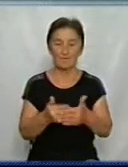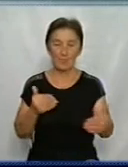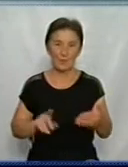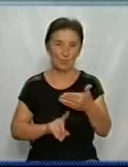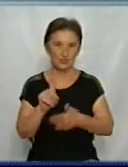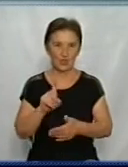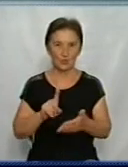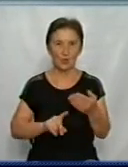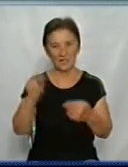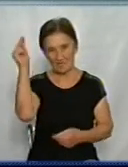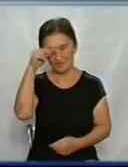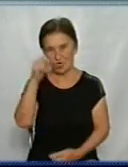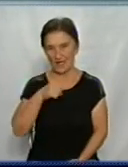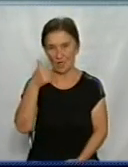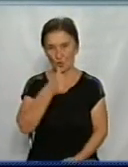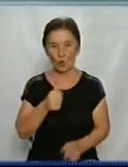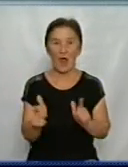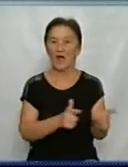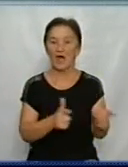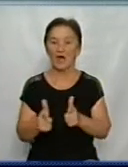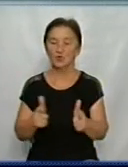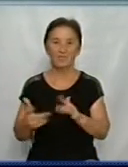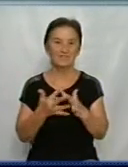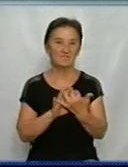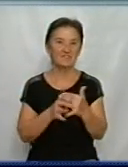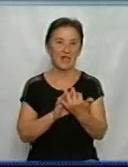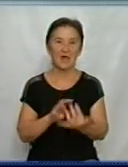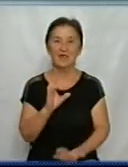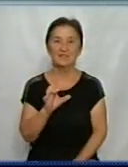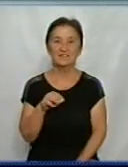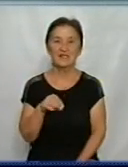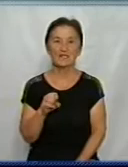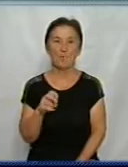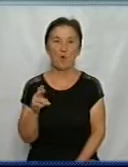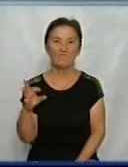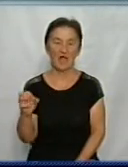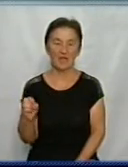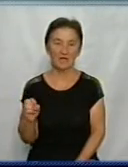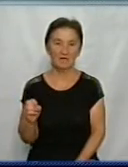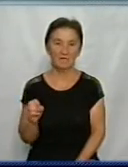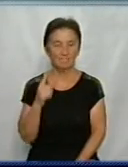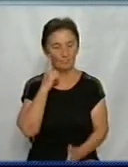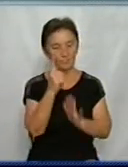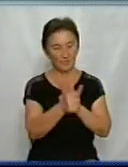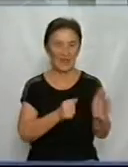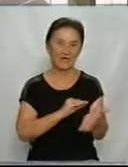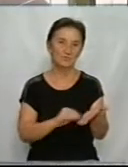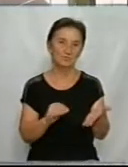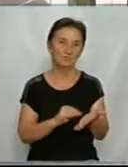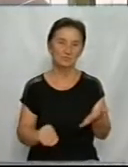року в умовах карантину, готуються у селі Степове Кропивницького району, дізнавався Олександр Сметанко.